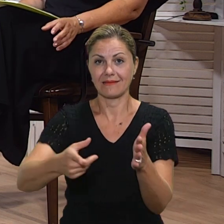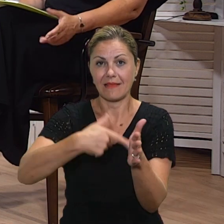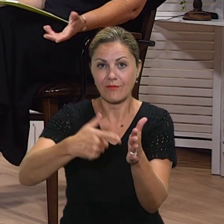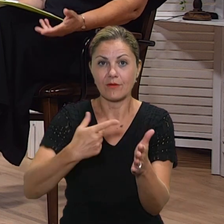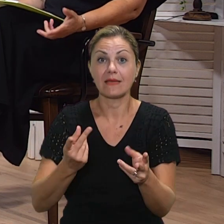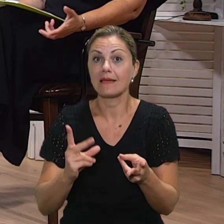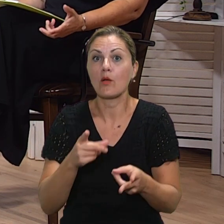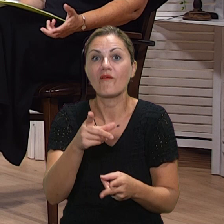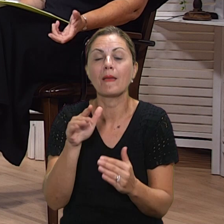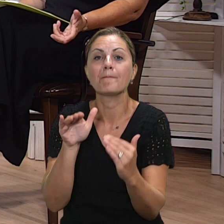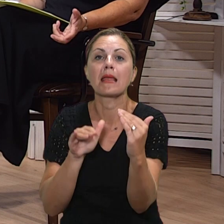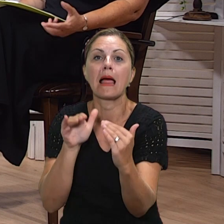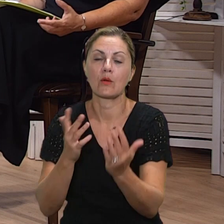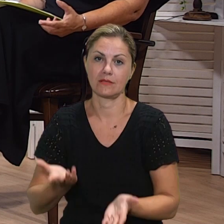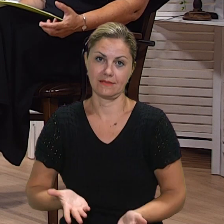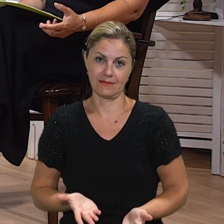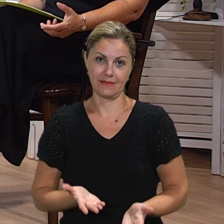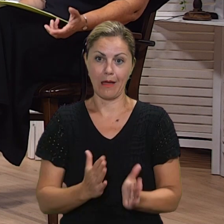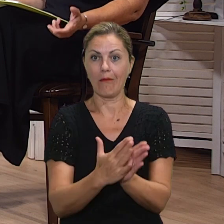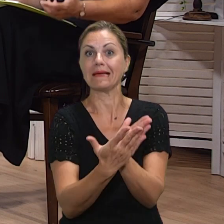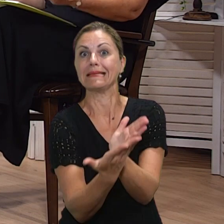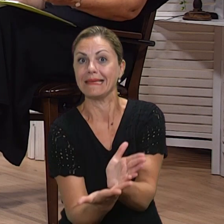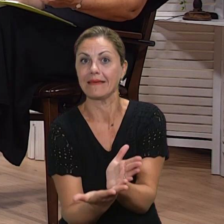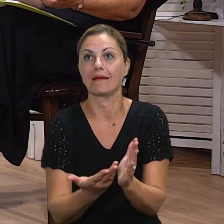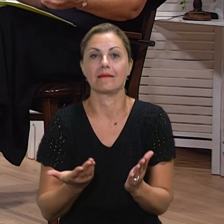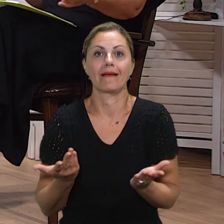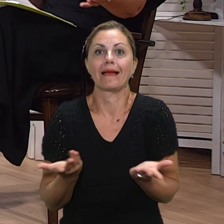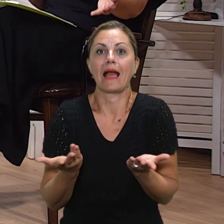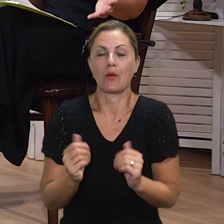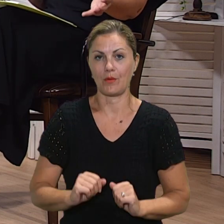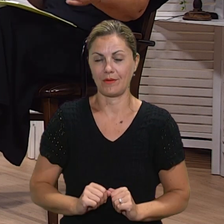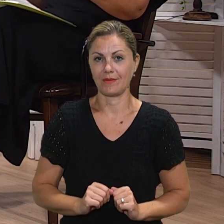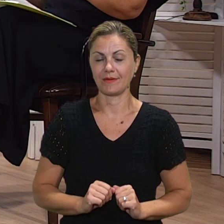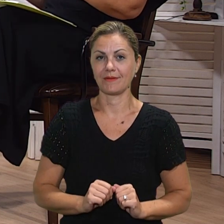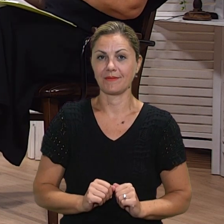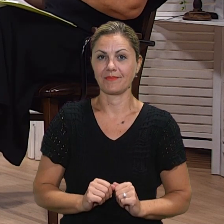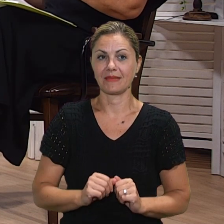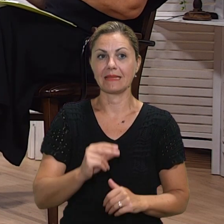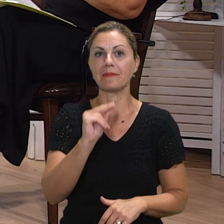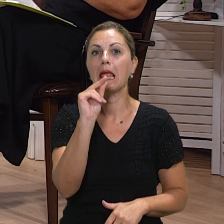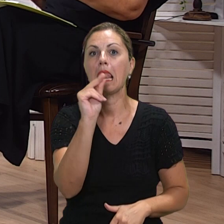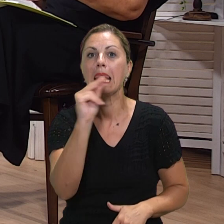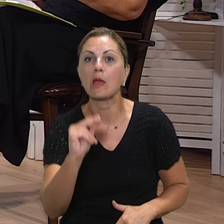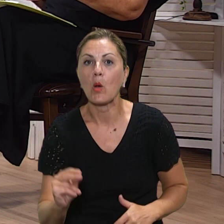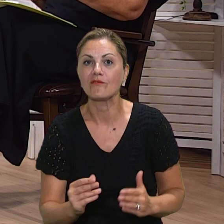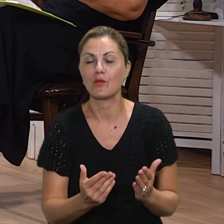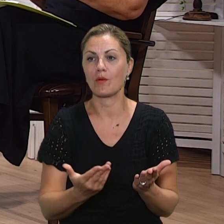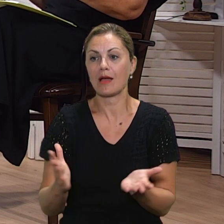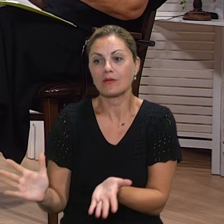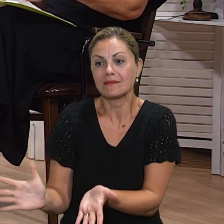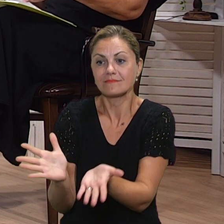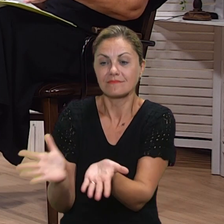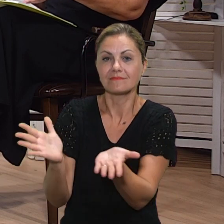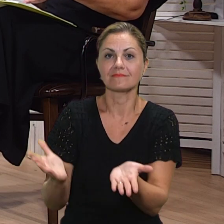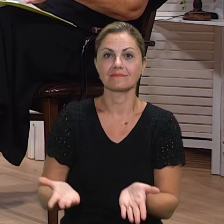cijeli njihov svijet. Kako ih odopće možete zainteresirati za nešto što je, amo reći, starovičkije? A to je likovni, to je litaran izrečaj.